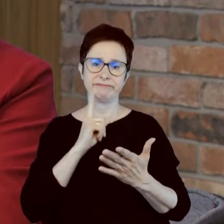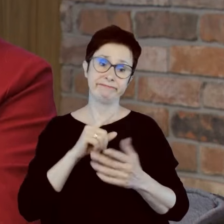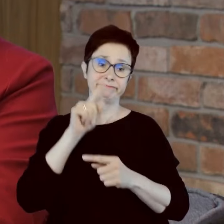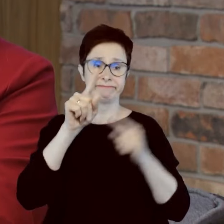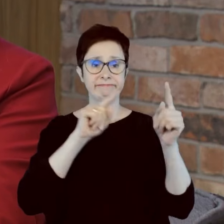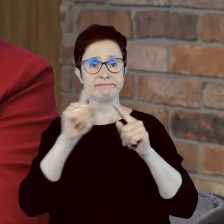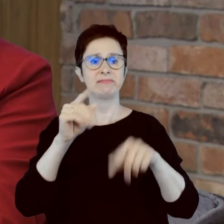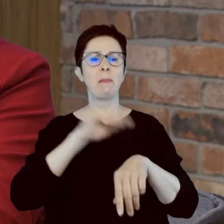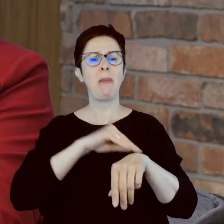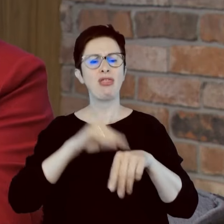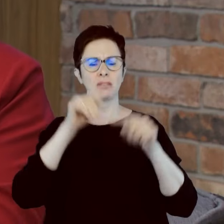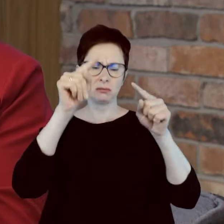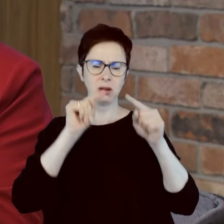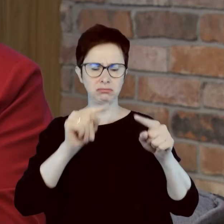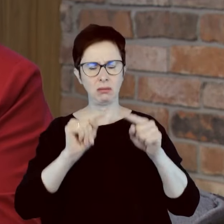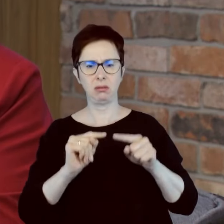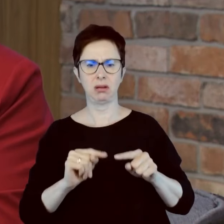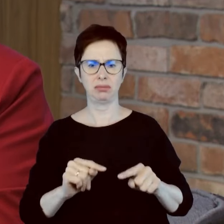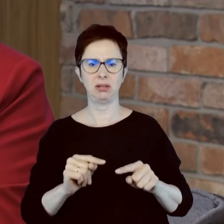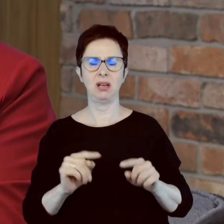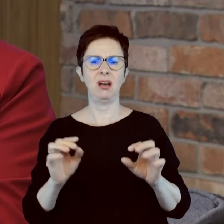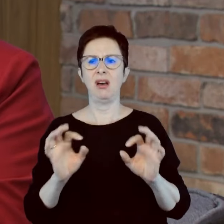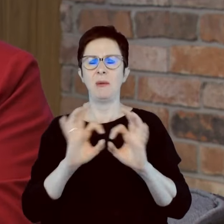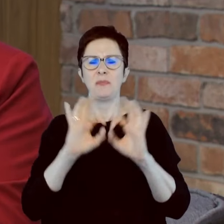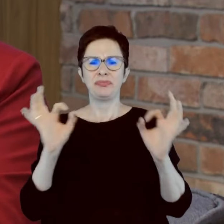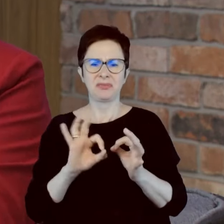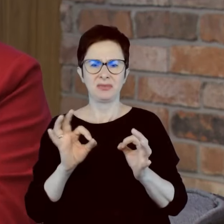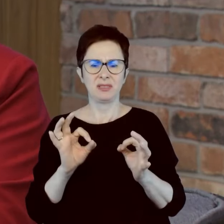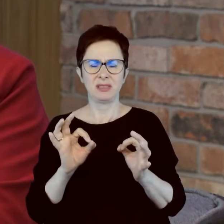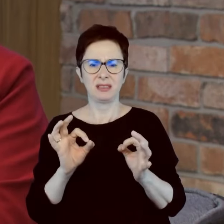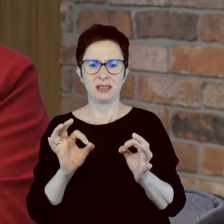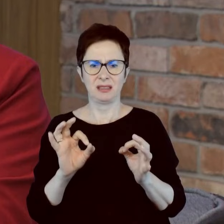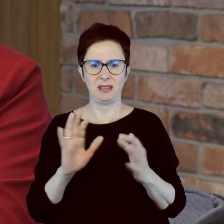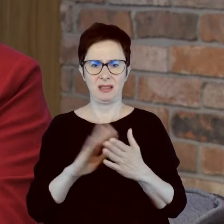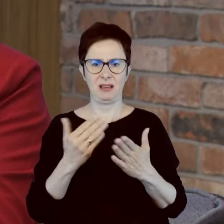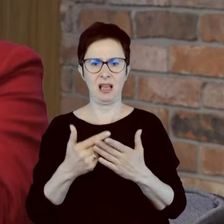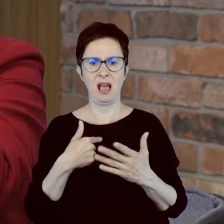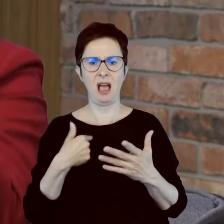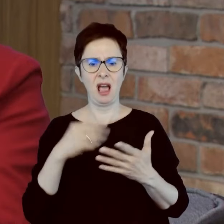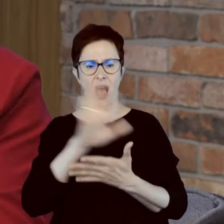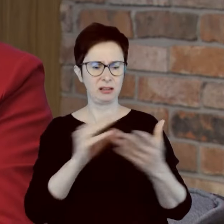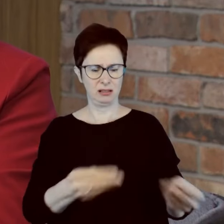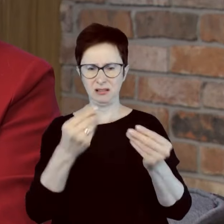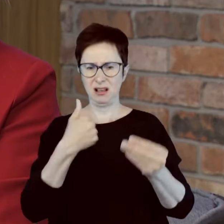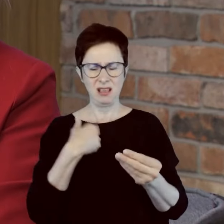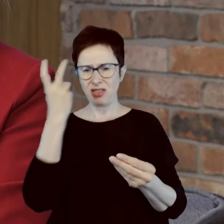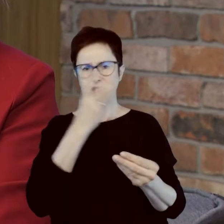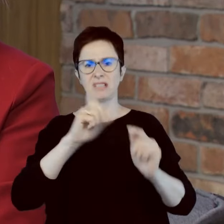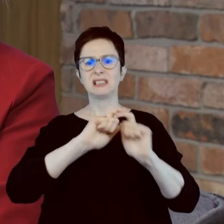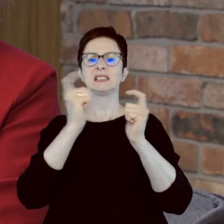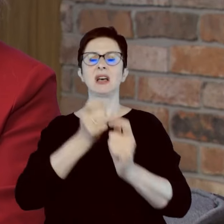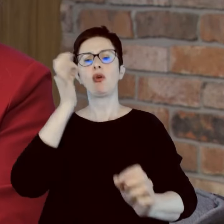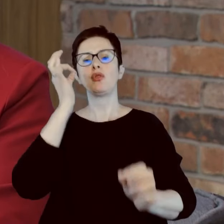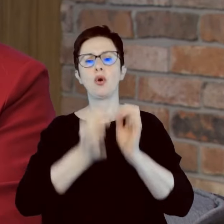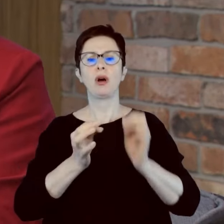metodologię, coś tam, no bo generalnie mnie interesuje, na przykład jak ja biorę do ręki artykuł, to mnie nie interesuje cały ten przegląd